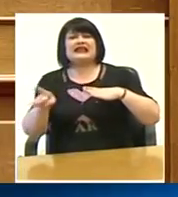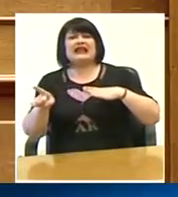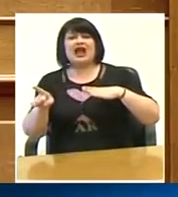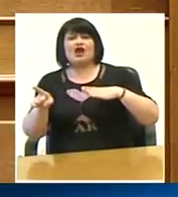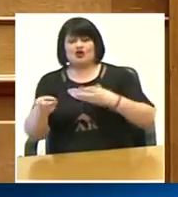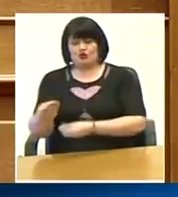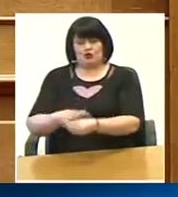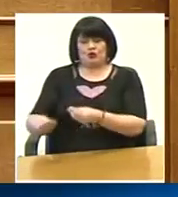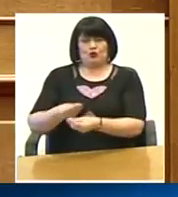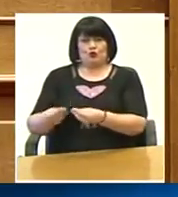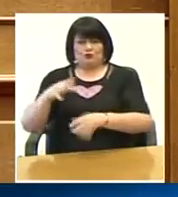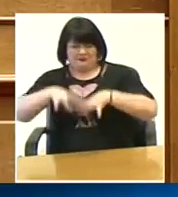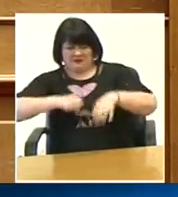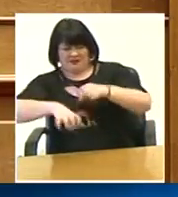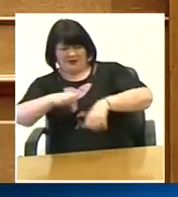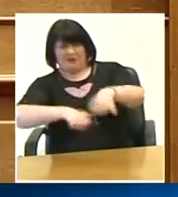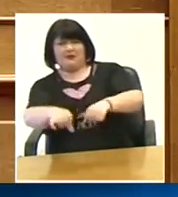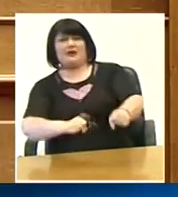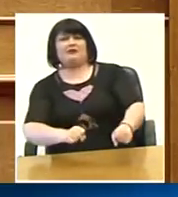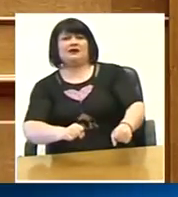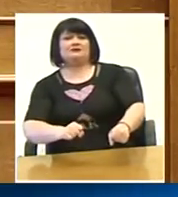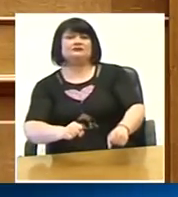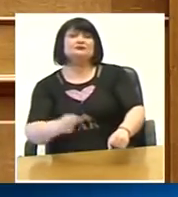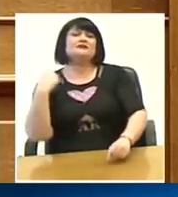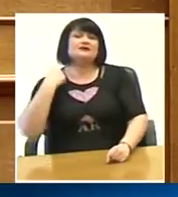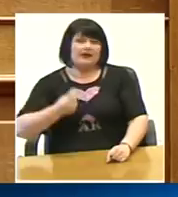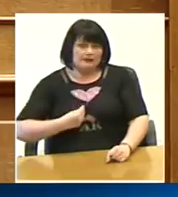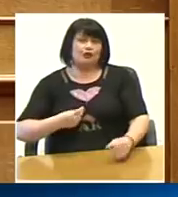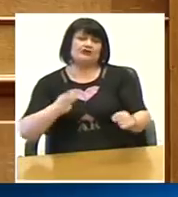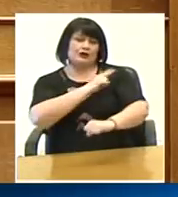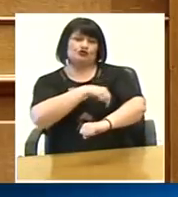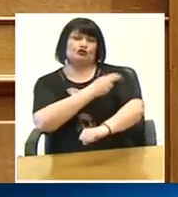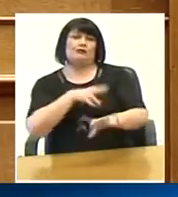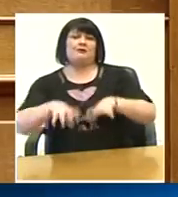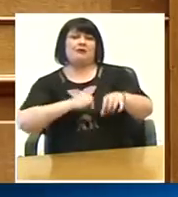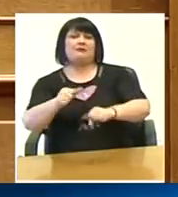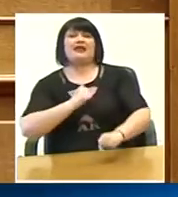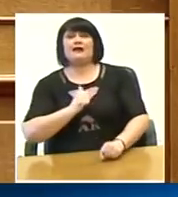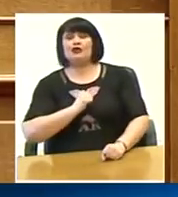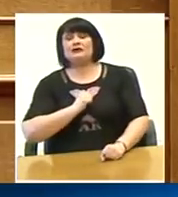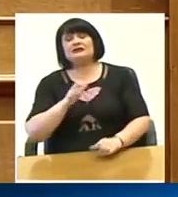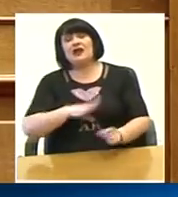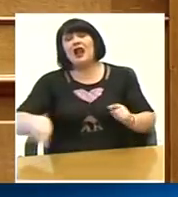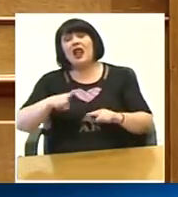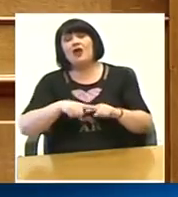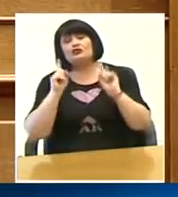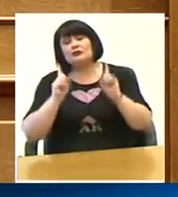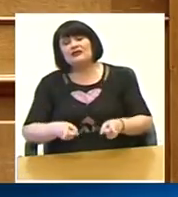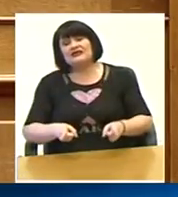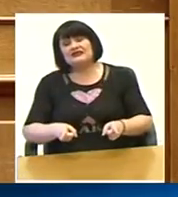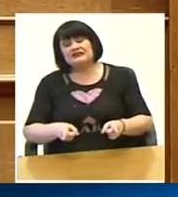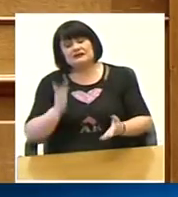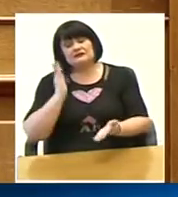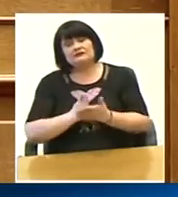εφόρμησης και στο χώρο των δημόσιων νοσοκομείων είναι στο χέρι του ελληνικού λαού να διαλέξει εμείς αυτά